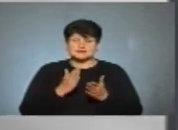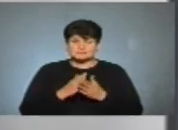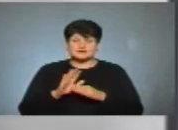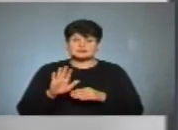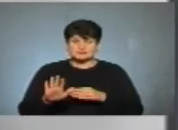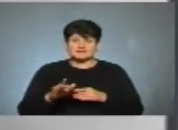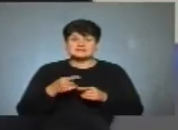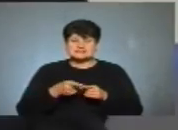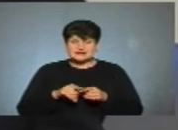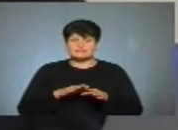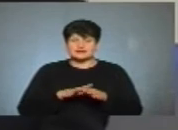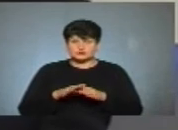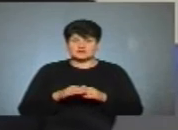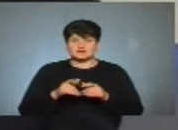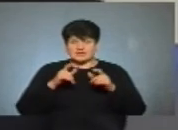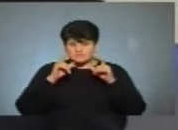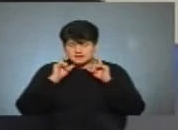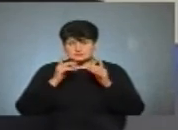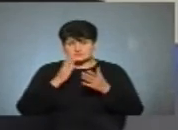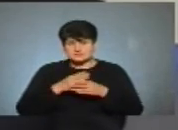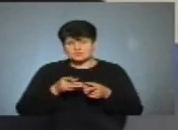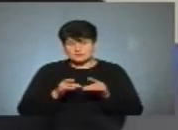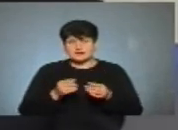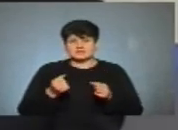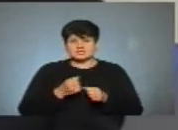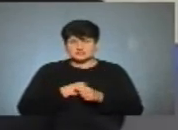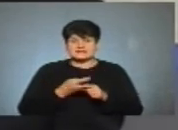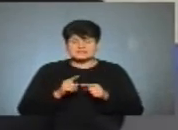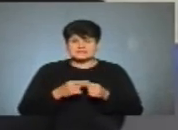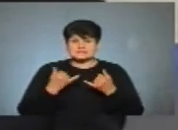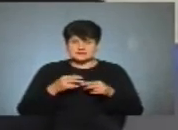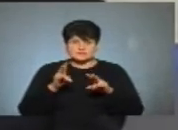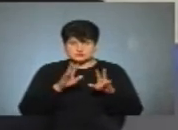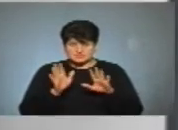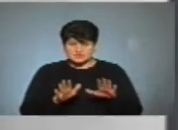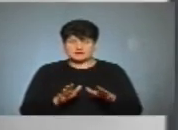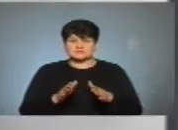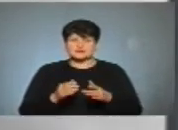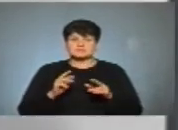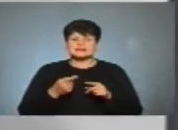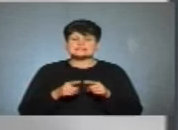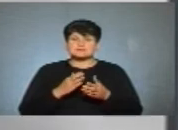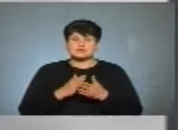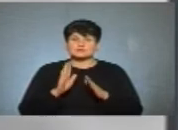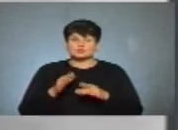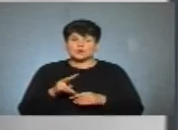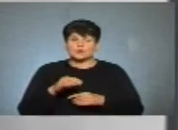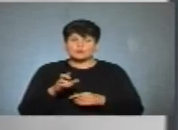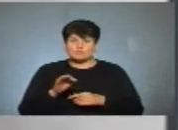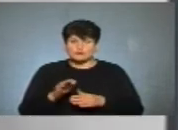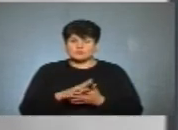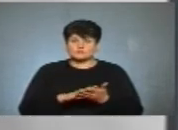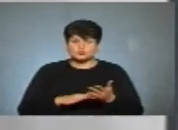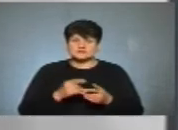Дистанції реально виконати, носити маски реально виконати. На жаль, це зараз не спостерігається. Так, якби це мало бути. Любов, ми